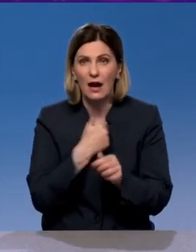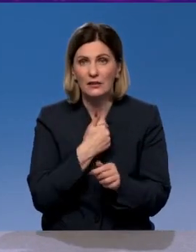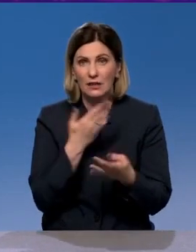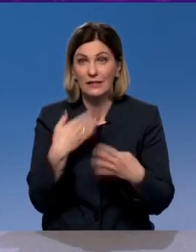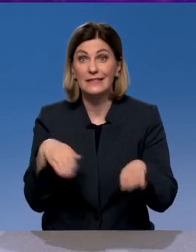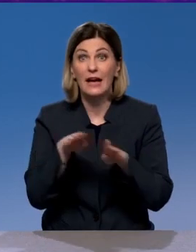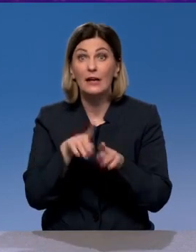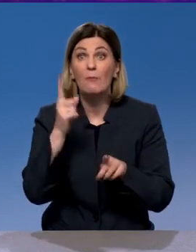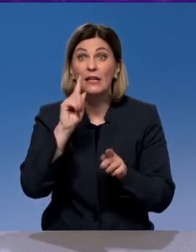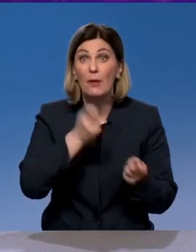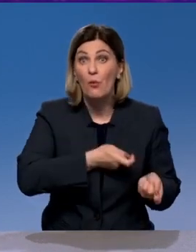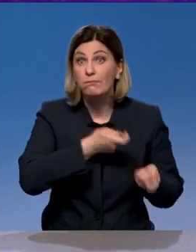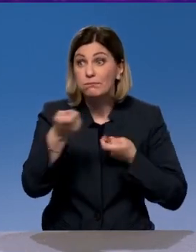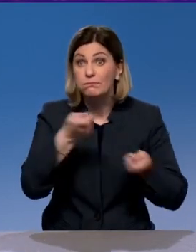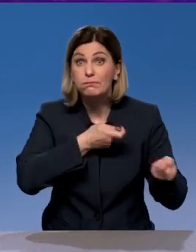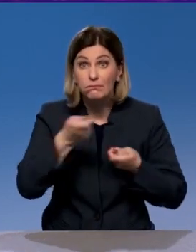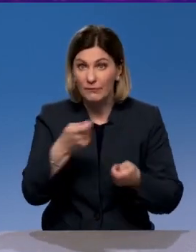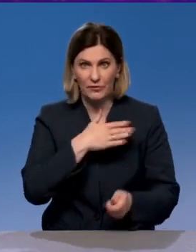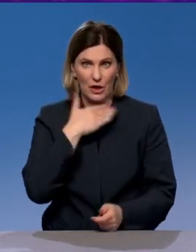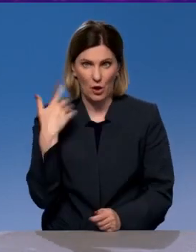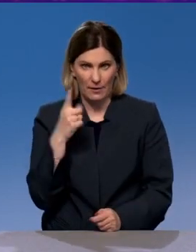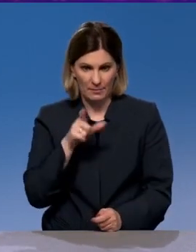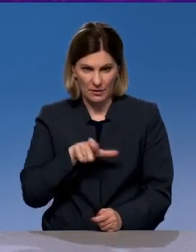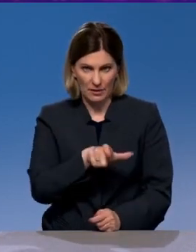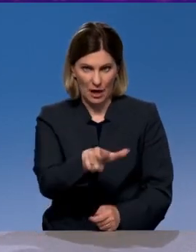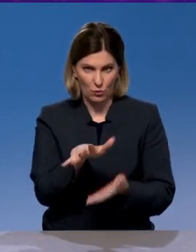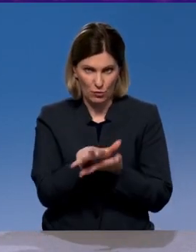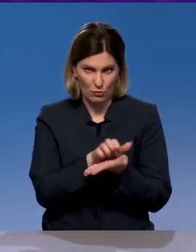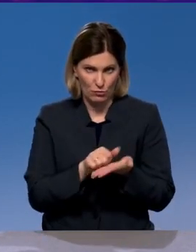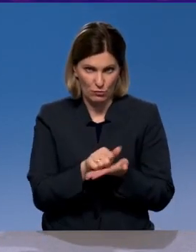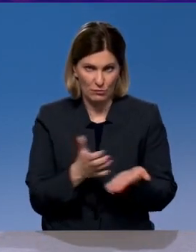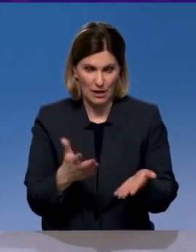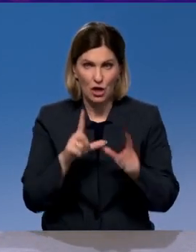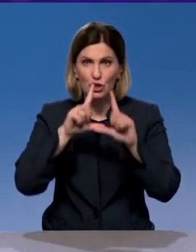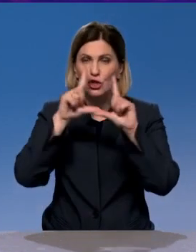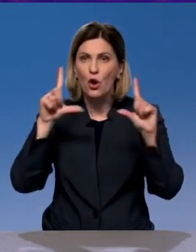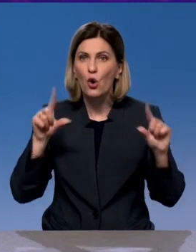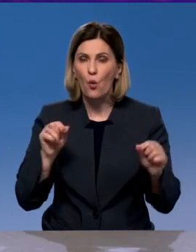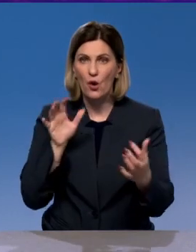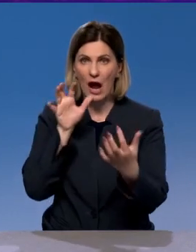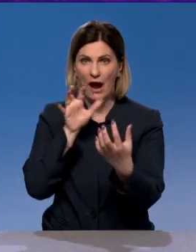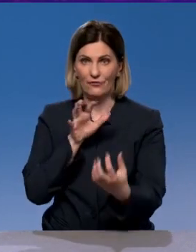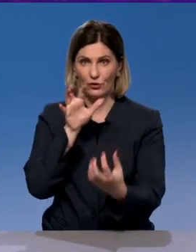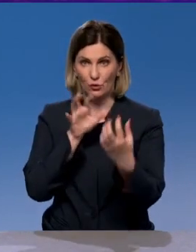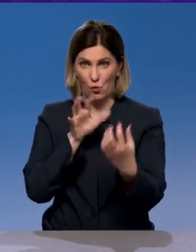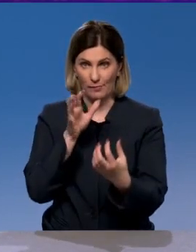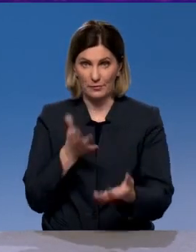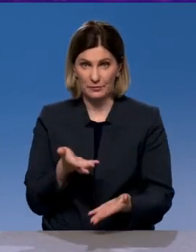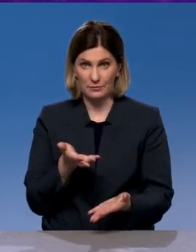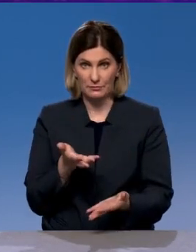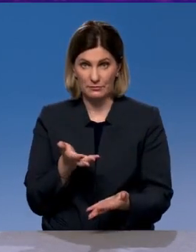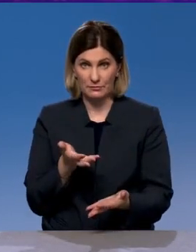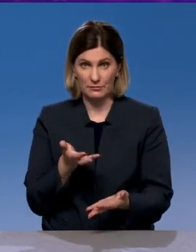хотят поставлять товар по такой дороге. Школьный автобус. Это вообще, я не знаю, как. Тут,